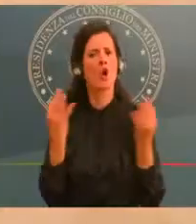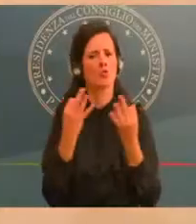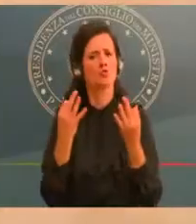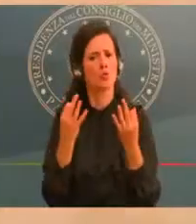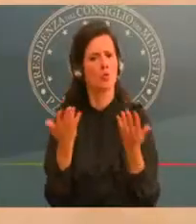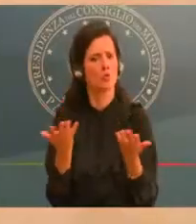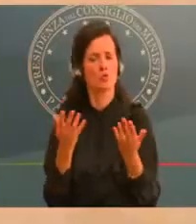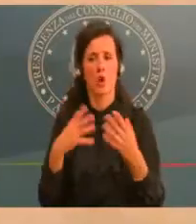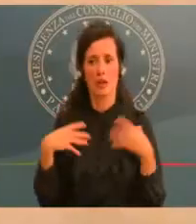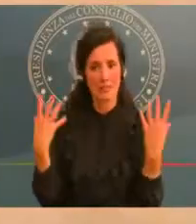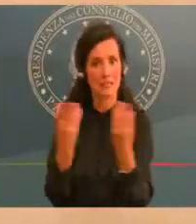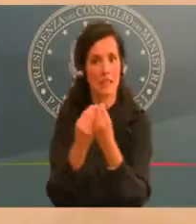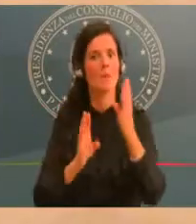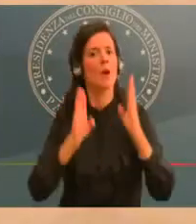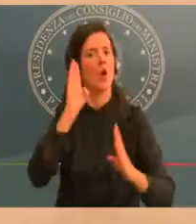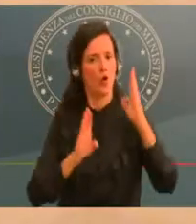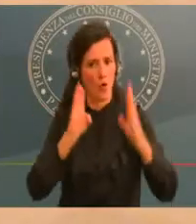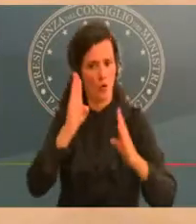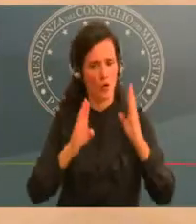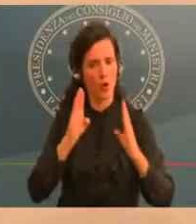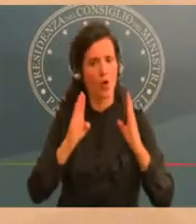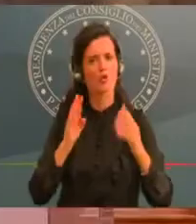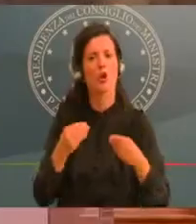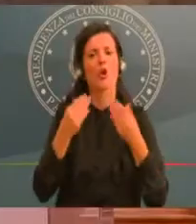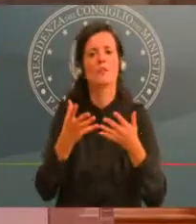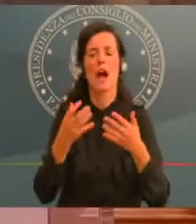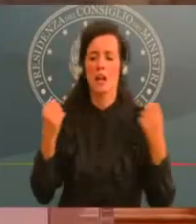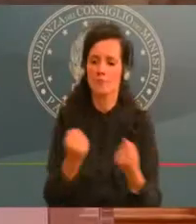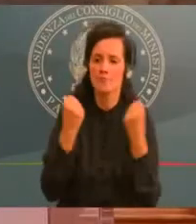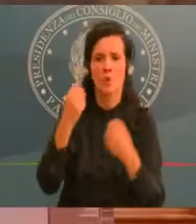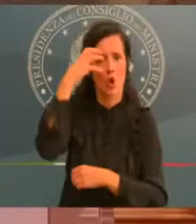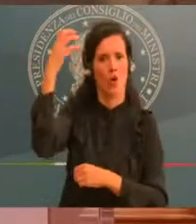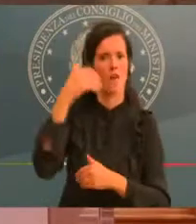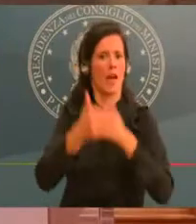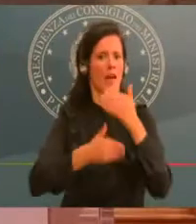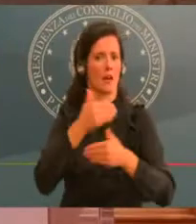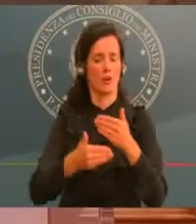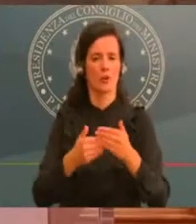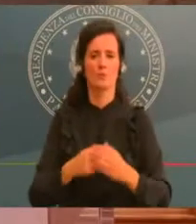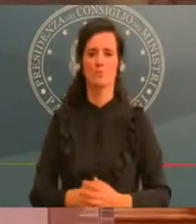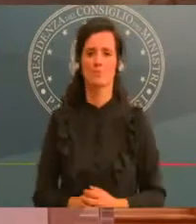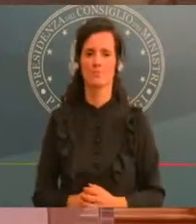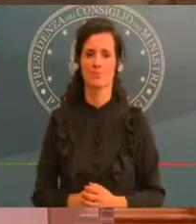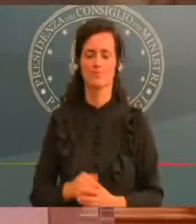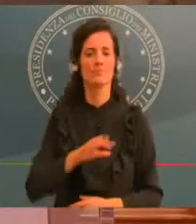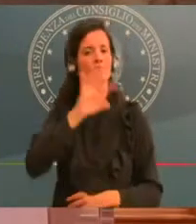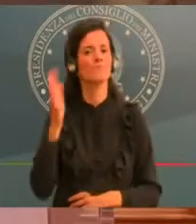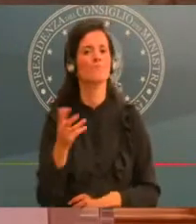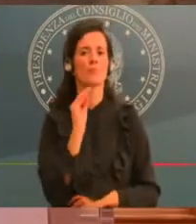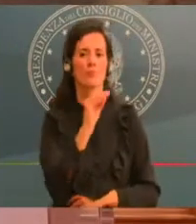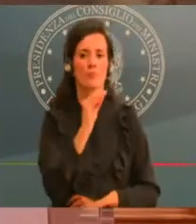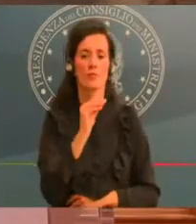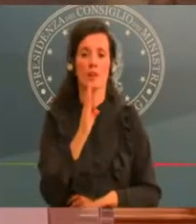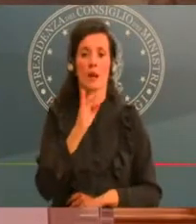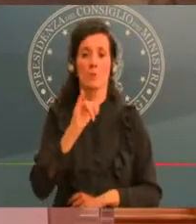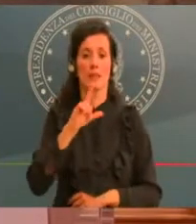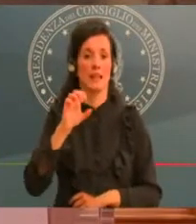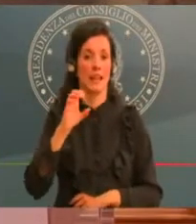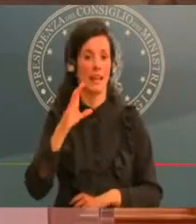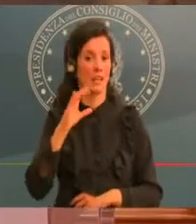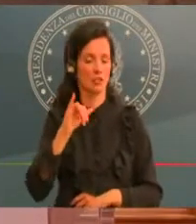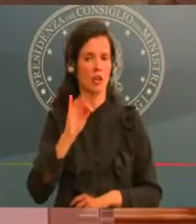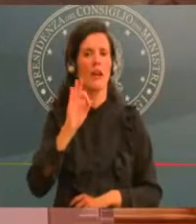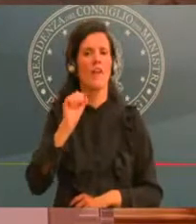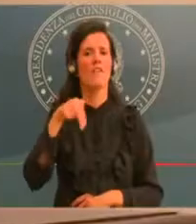La prima domanda è Marco Billeci, Fanpage. Buonasera Presidente, due domande anche per me. prima, lo ha ricordato lei, questo